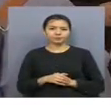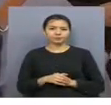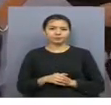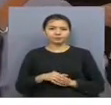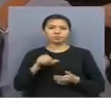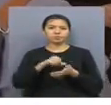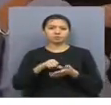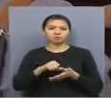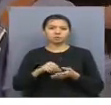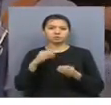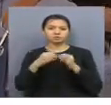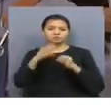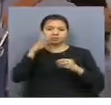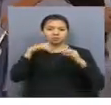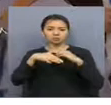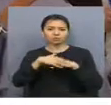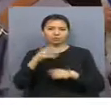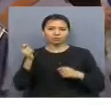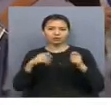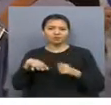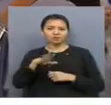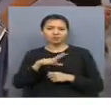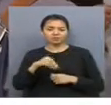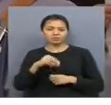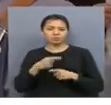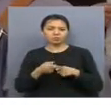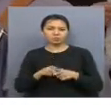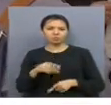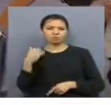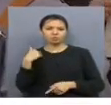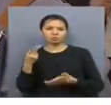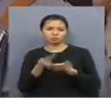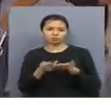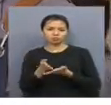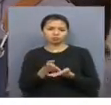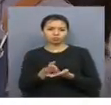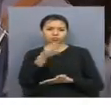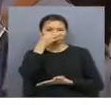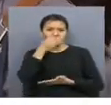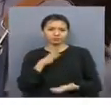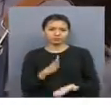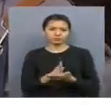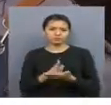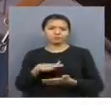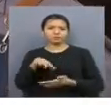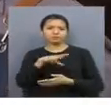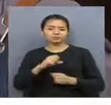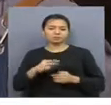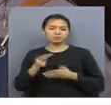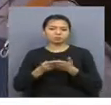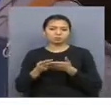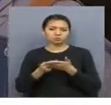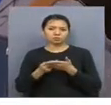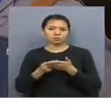Қатсыушылар 10 мемлекеттен келді. Барлығы өз елінің еңбек сүңірген қайраткерлері. Әлемдік дәрежеде ойып тұрып ғорын алатын сөйретшілердеп